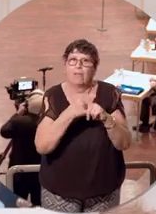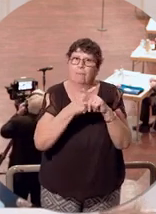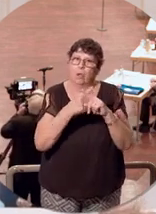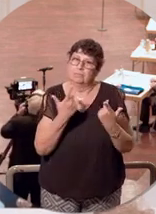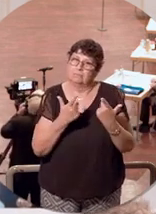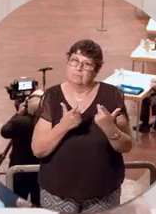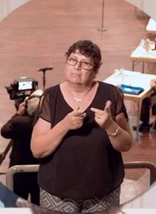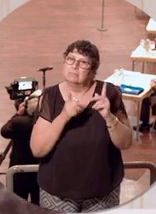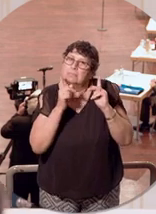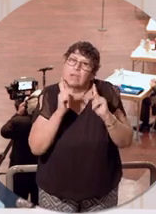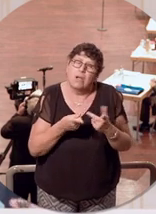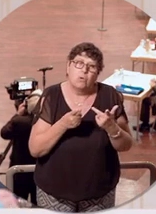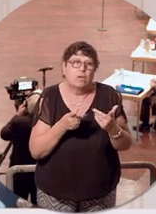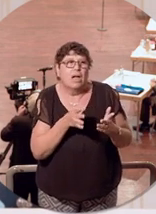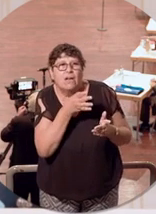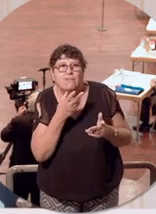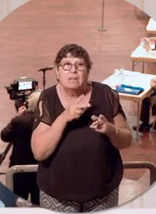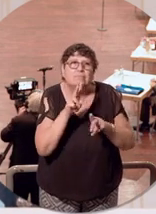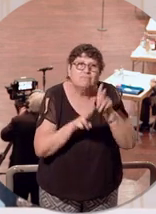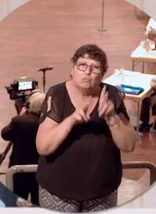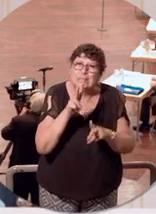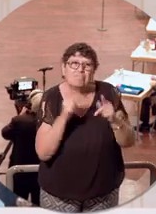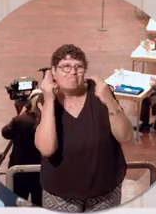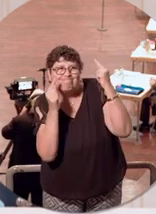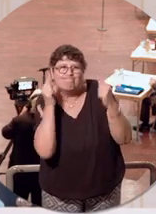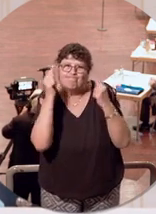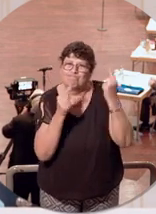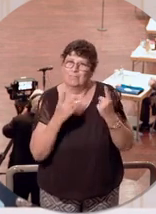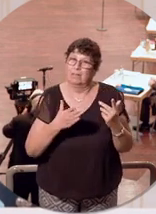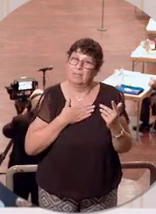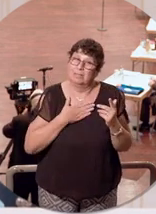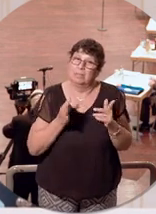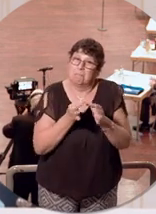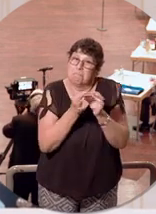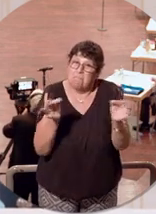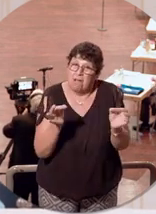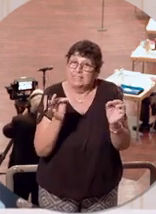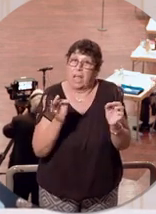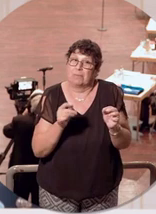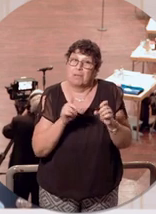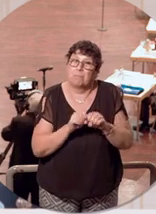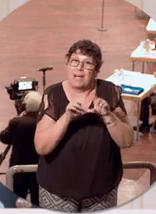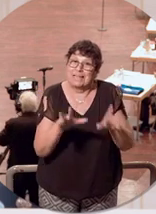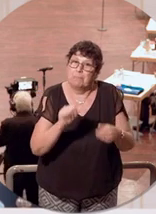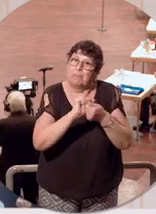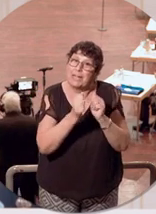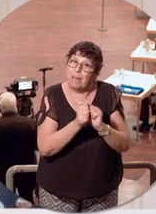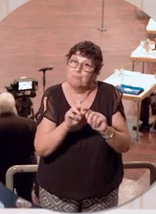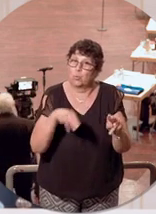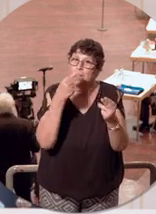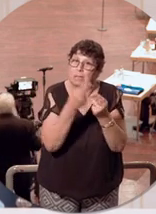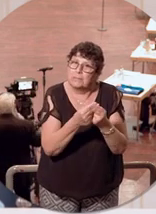sorgfältiger Güterabwägungen. Die Frage der Verhältnismäßigkeit unserer Maßnahmen in der Pandemiebekämpfung, sie stand stets